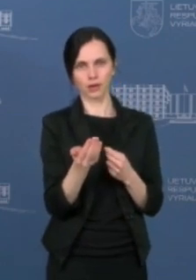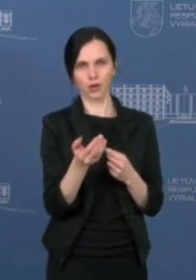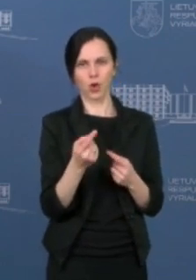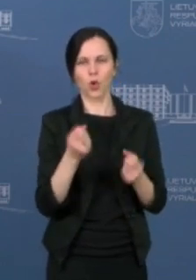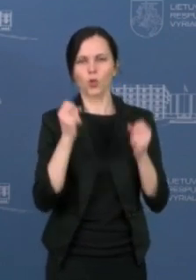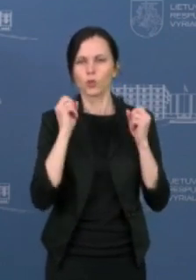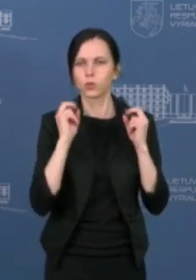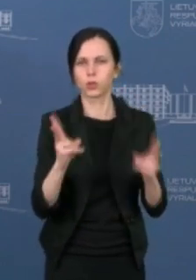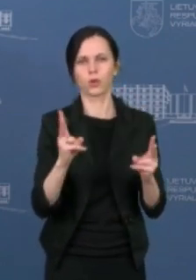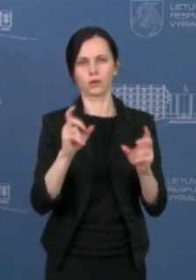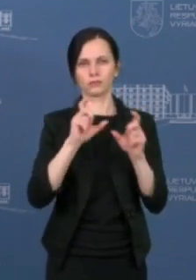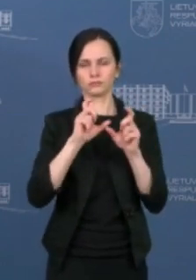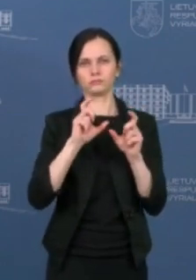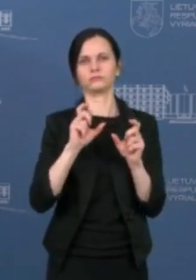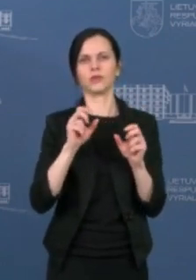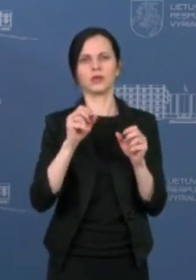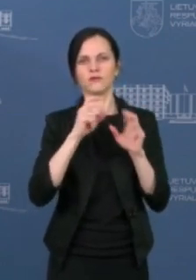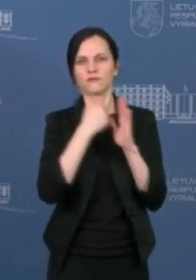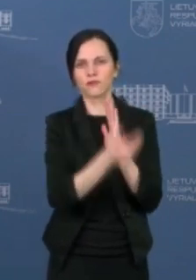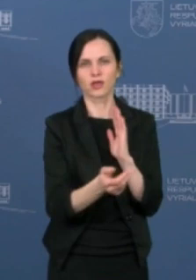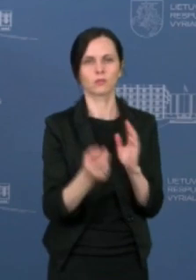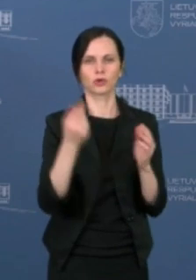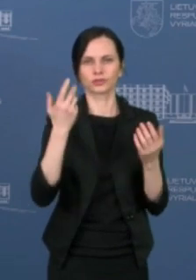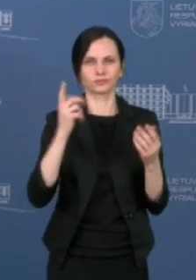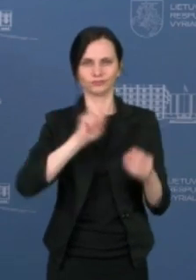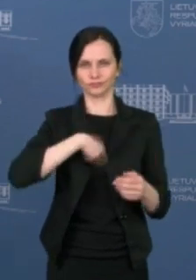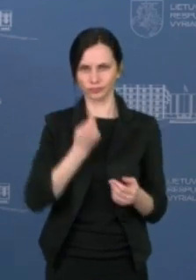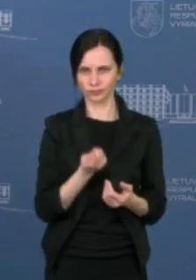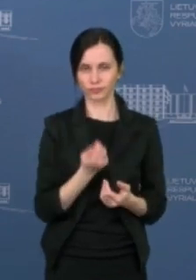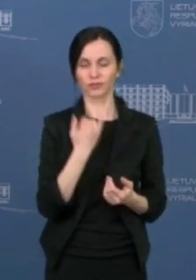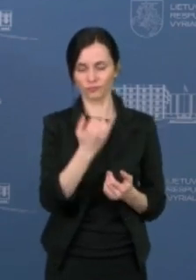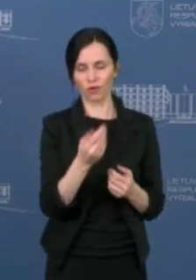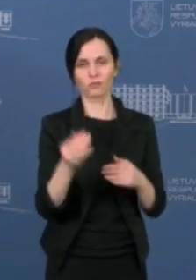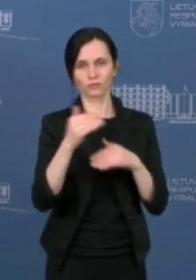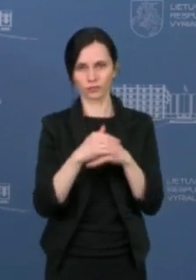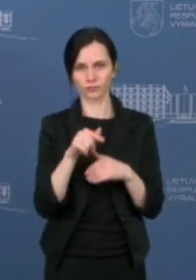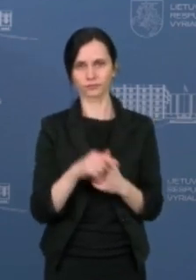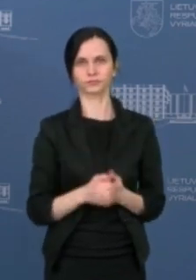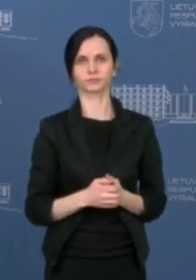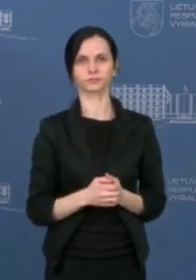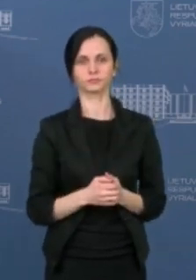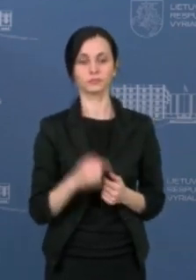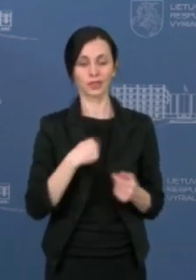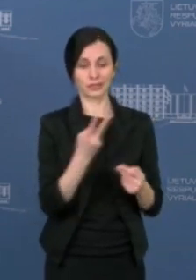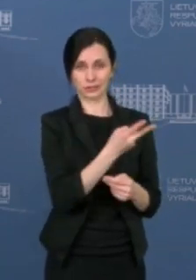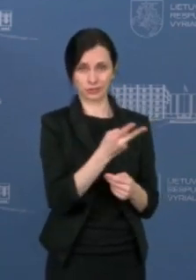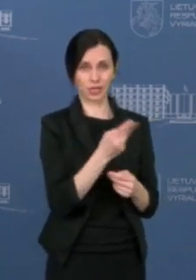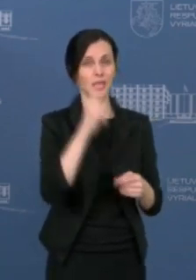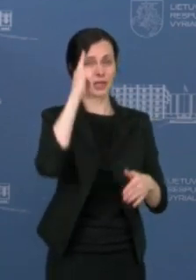nukentėjusiams įmonėms nuo COVID. Tai štai jas tikimės, kad galėsim jų koncepcijas priimti